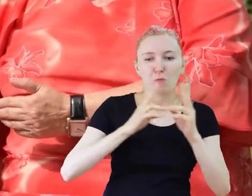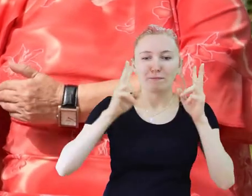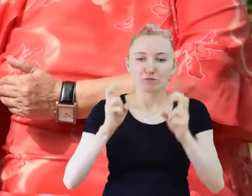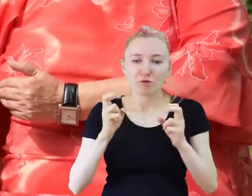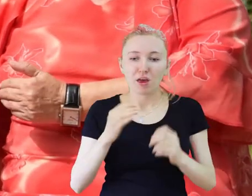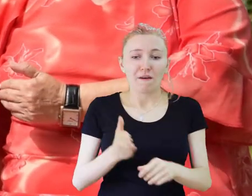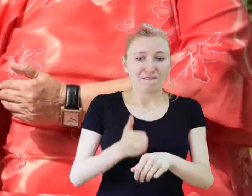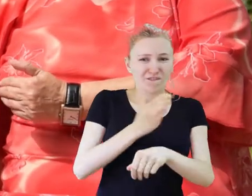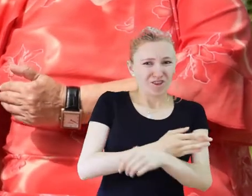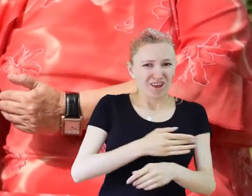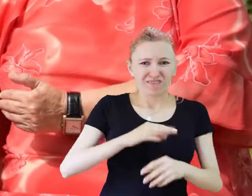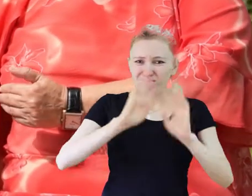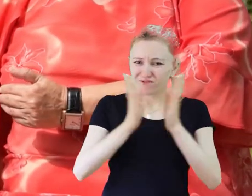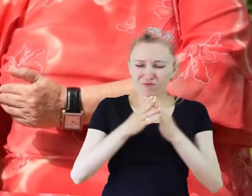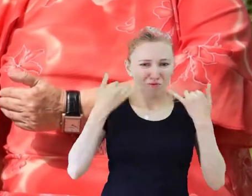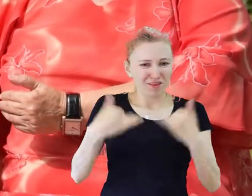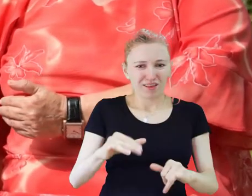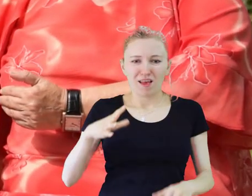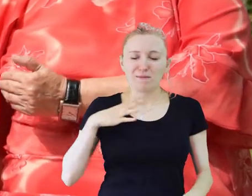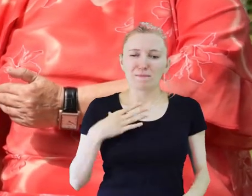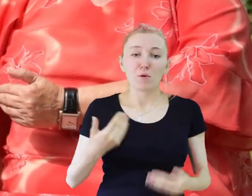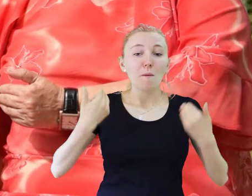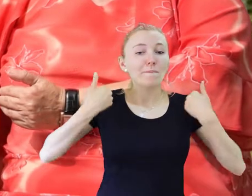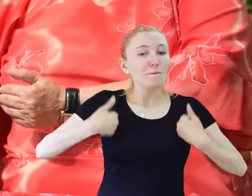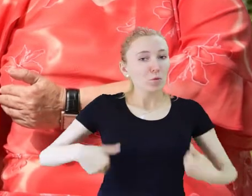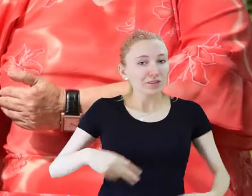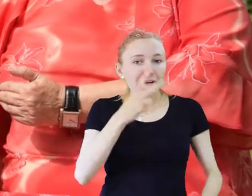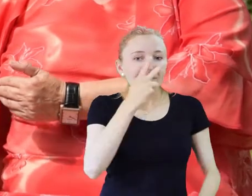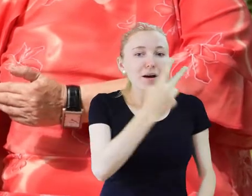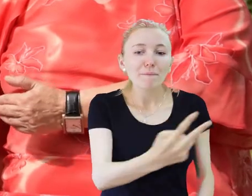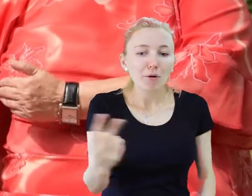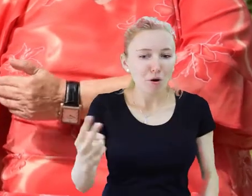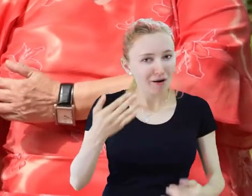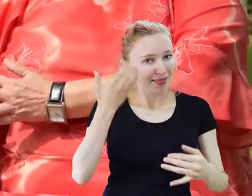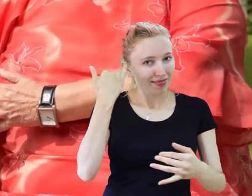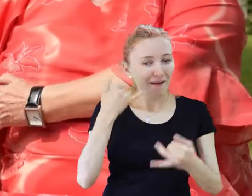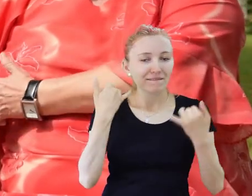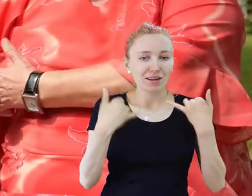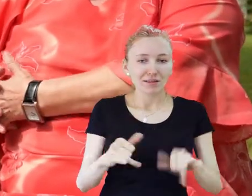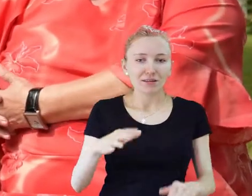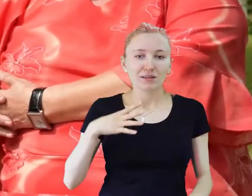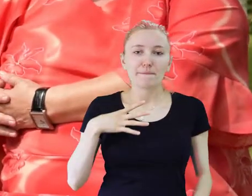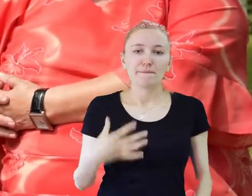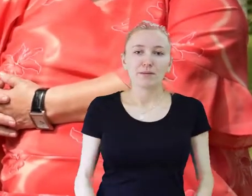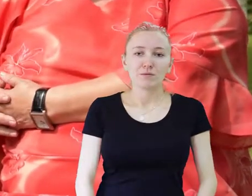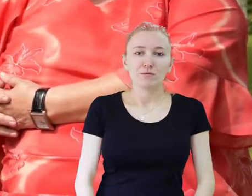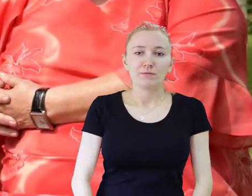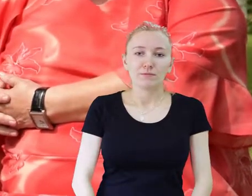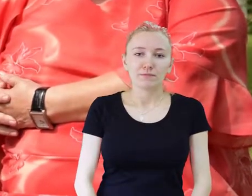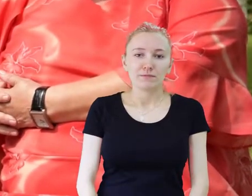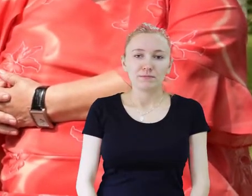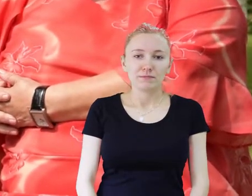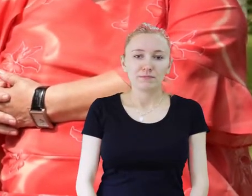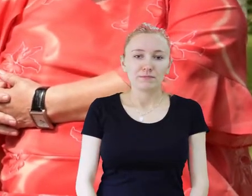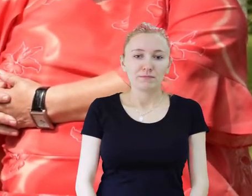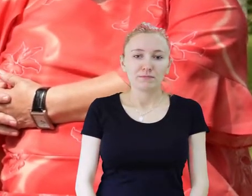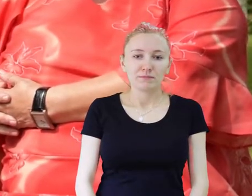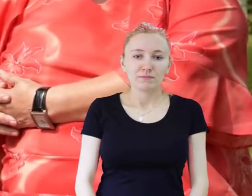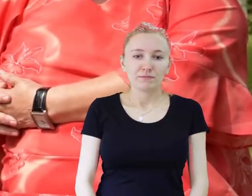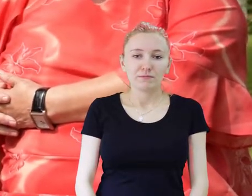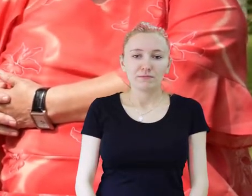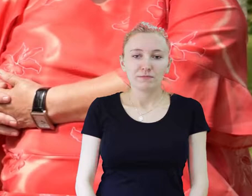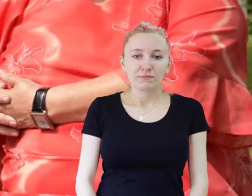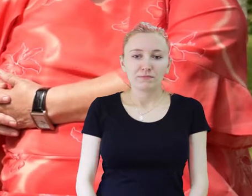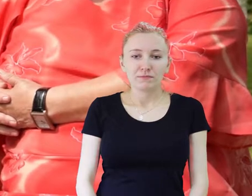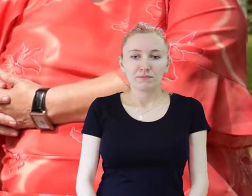pozamykał się w domu, siedzi w domu. Wcześniej było to zupełnie inaczej. I była taka